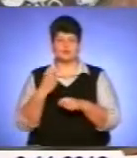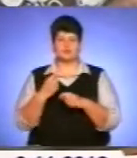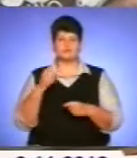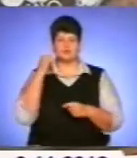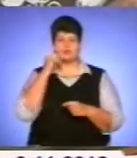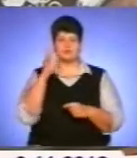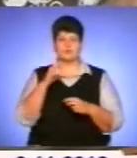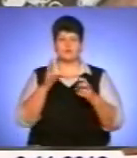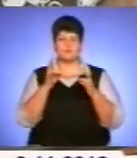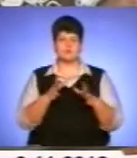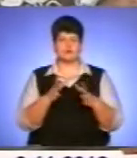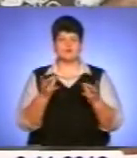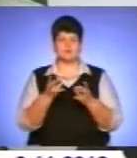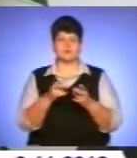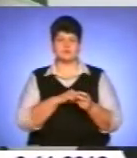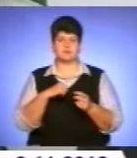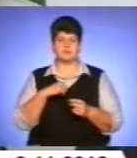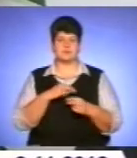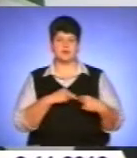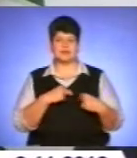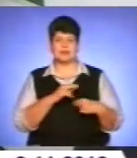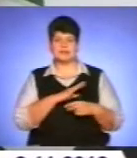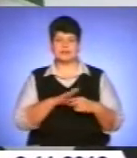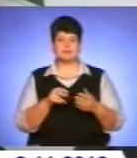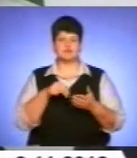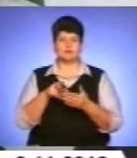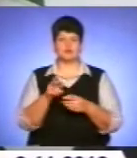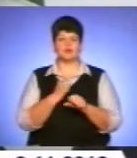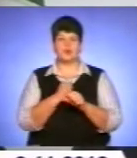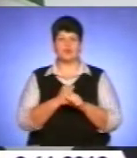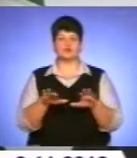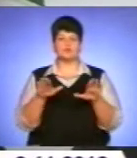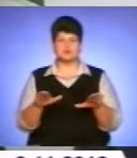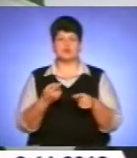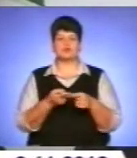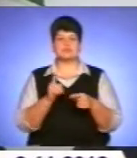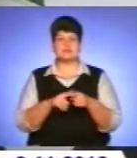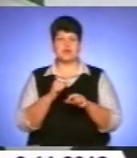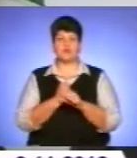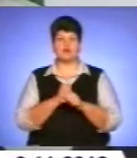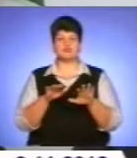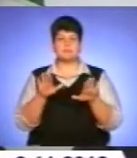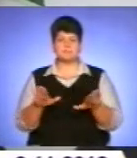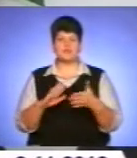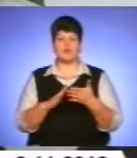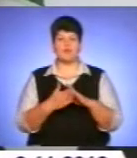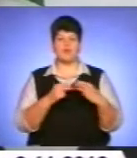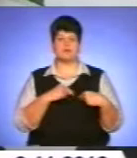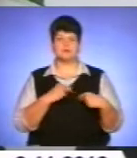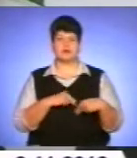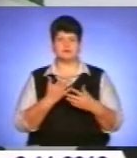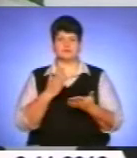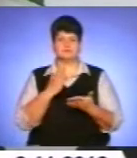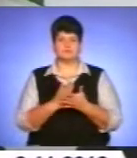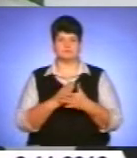праці повинні і самі працівники. Не приступати до робочого місця, якщо це робоче місце чи умови праці, заздалегідь